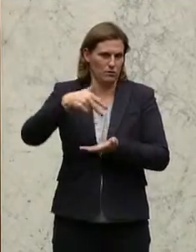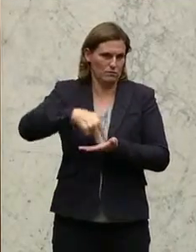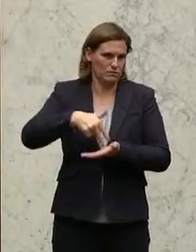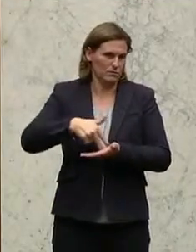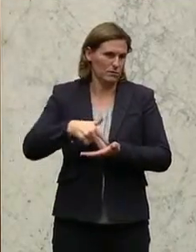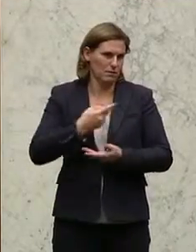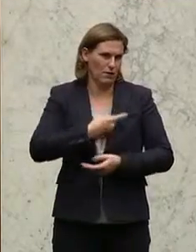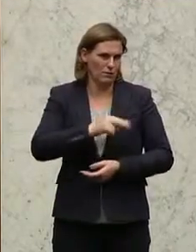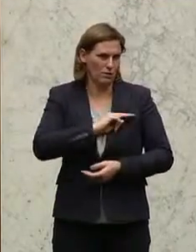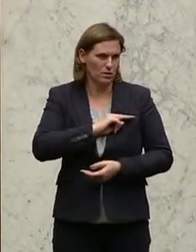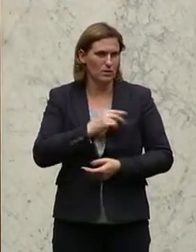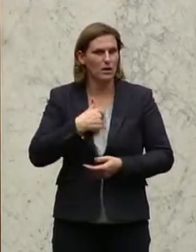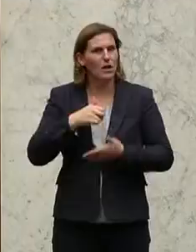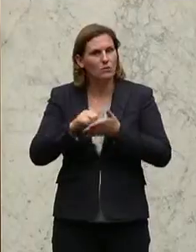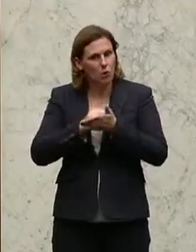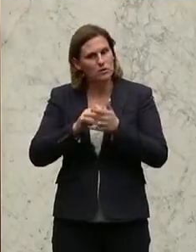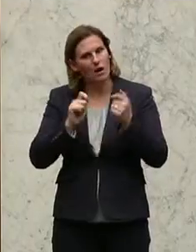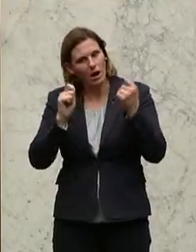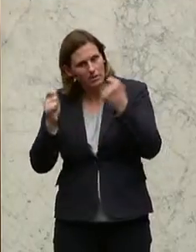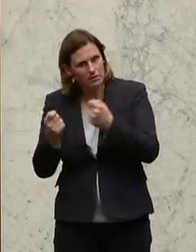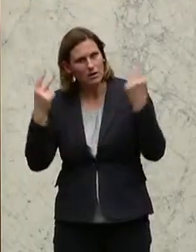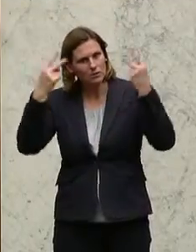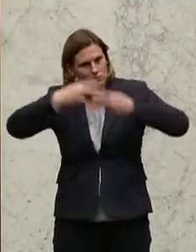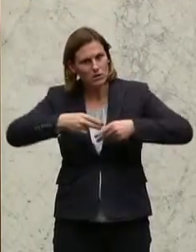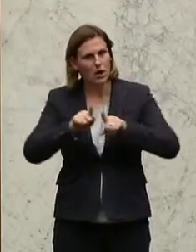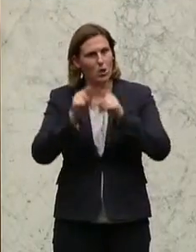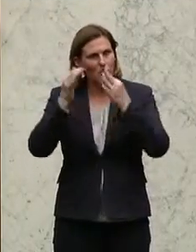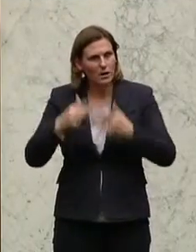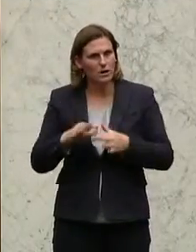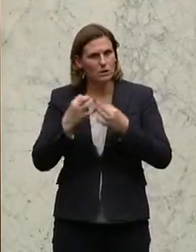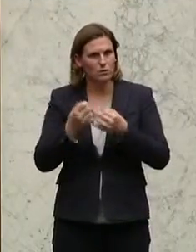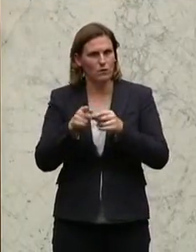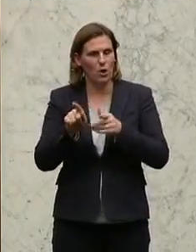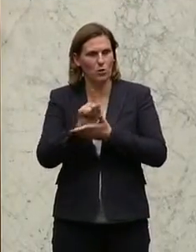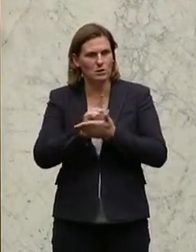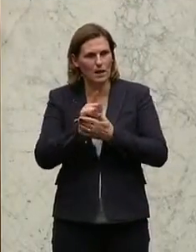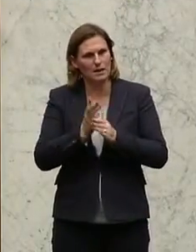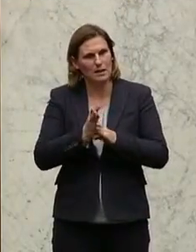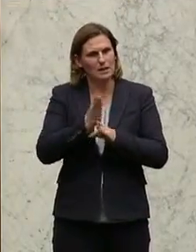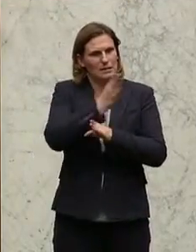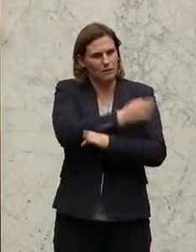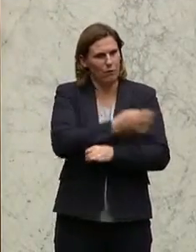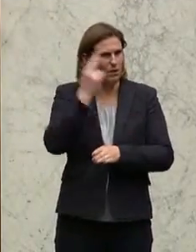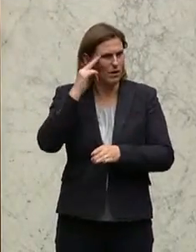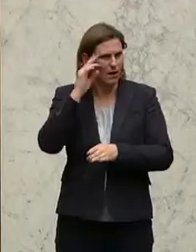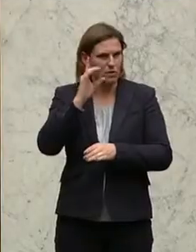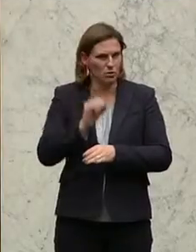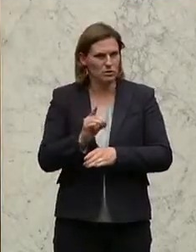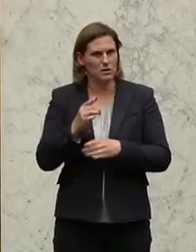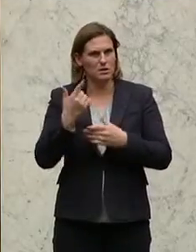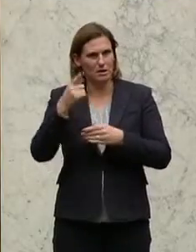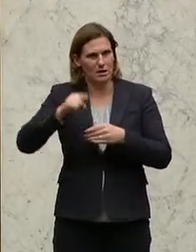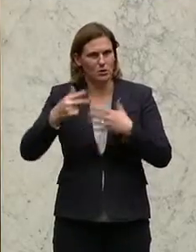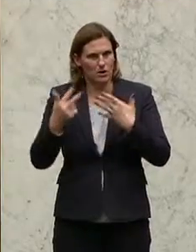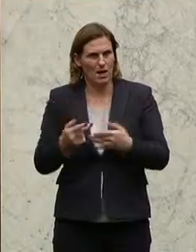diesen Antrag von uns zustimmen würden. Und der Rechnungshof auch die Zeit vor dem Herrn Trotz da, also vor 2008, noch einmal